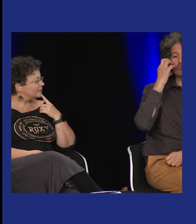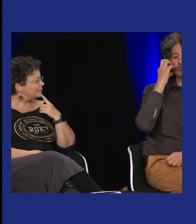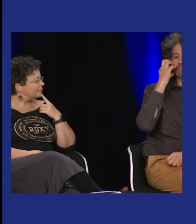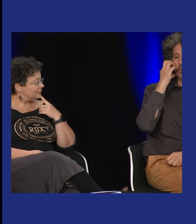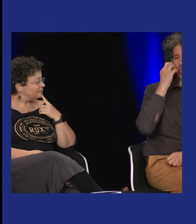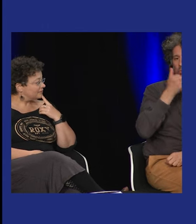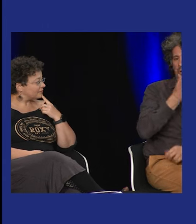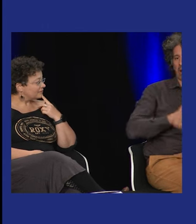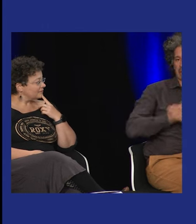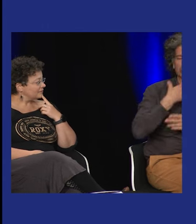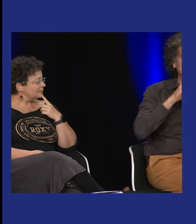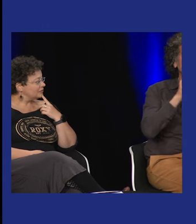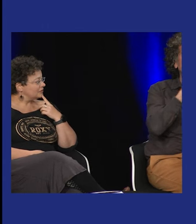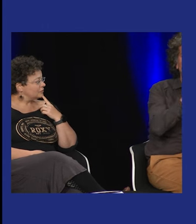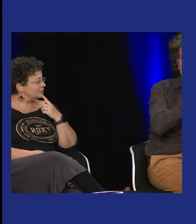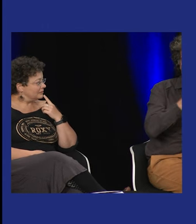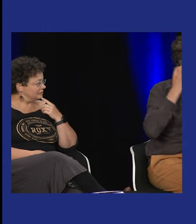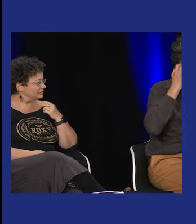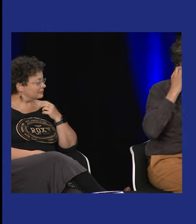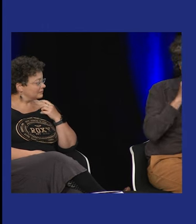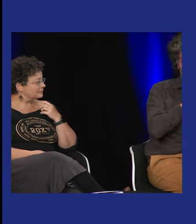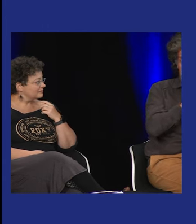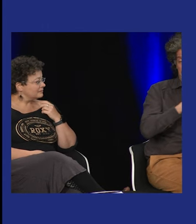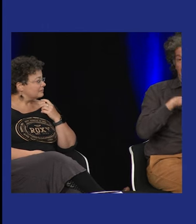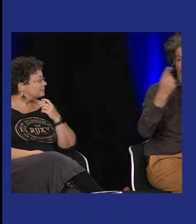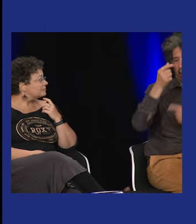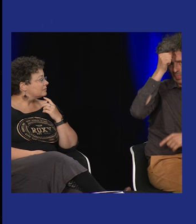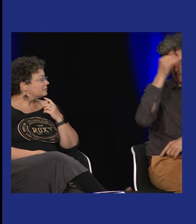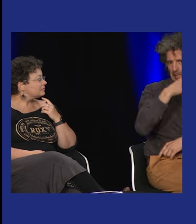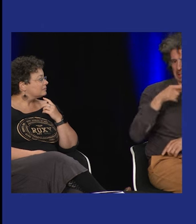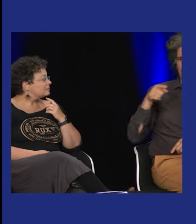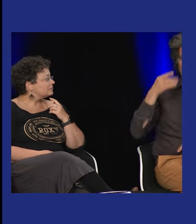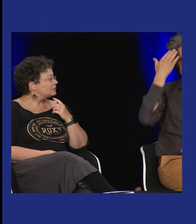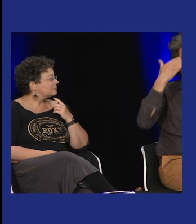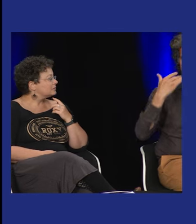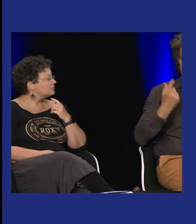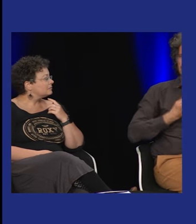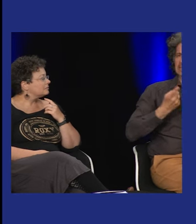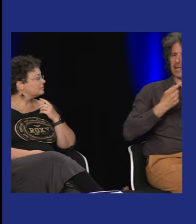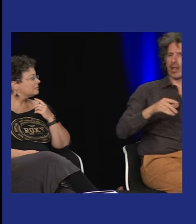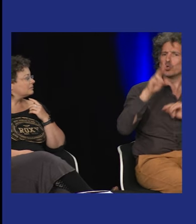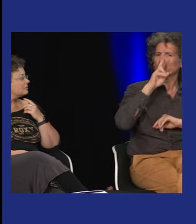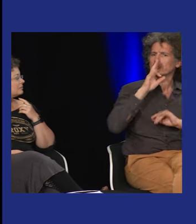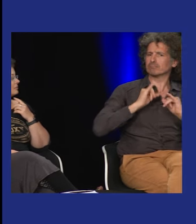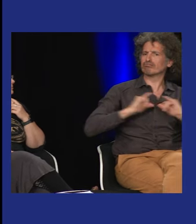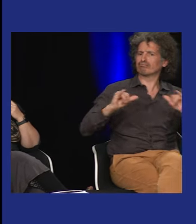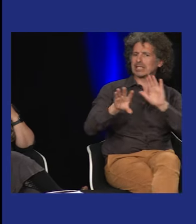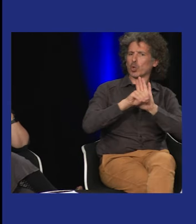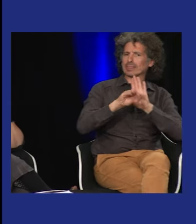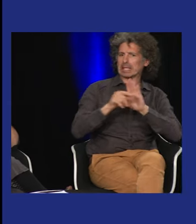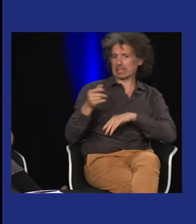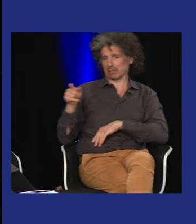lien effectivement dit Olivier je fais le lien avec Guy Boucheveux j'expliquerai tout à l'heure qui il était exactement mais il a fait ce déplacement aux Etats-Unis